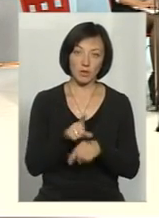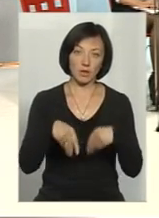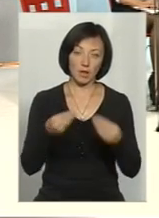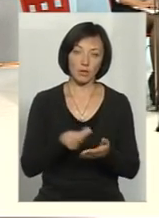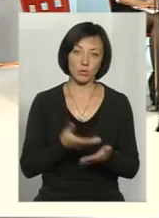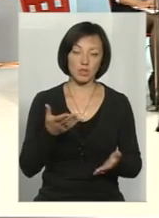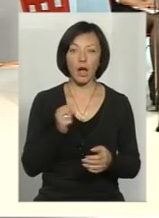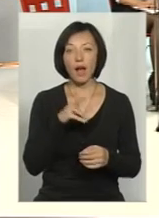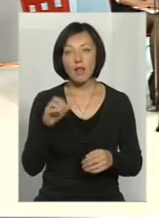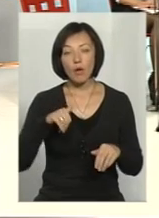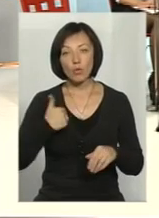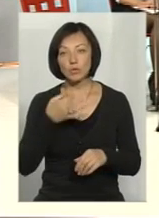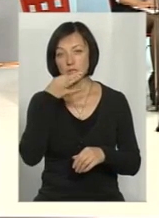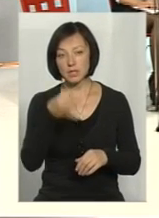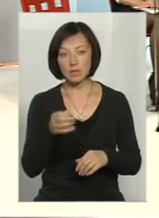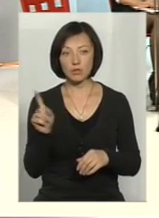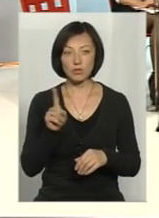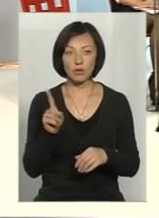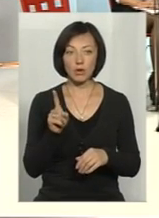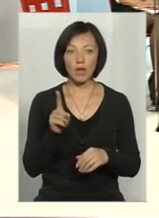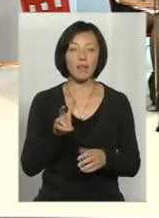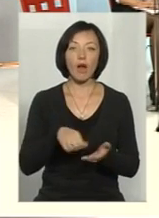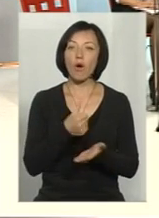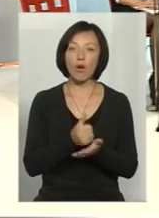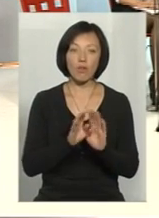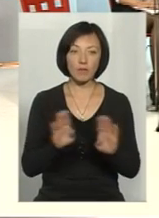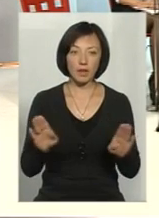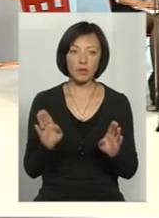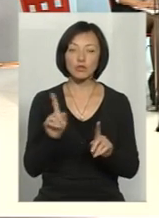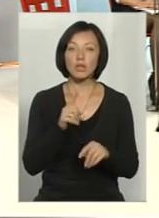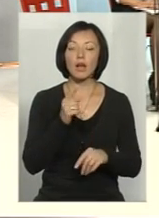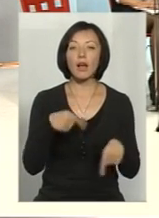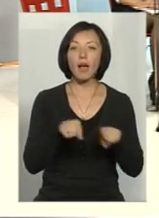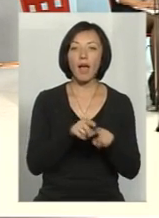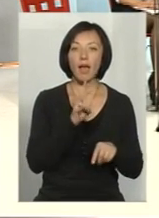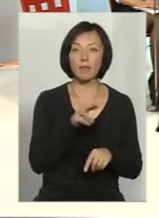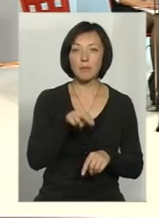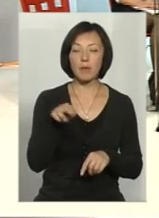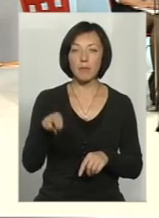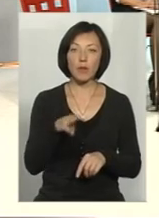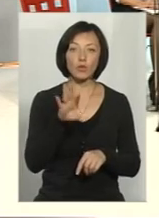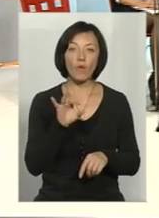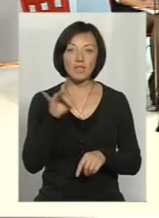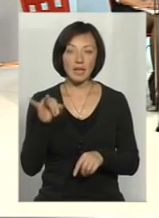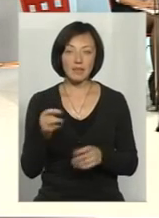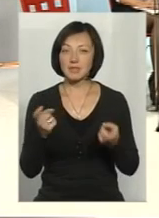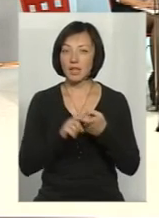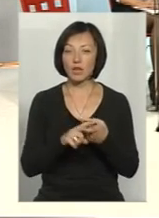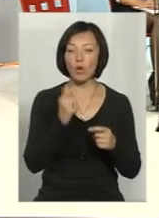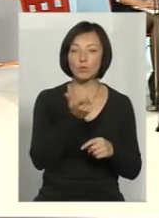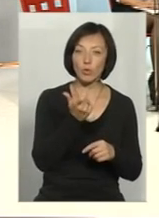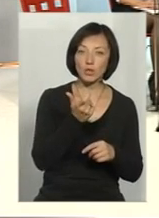дана оцінка. Але я хочу зазначити, що не то є головне. Що таке НПП Подільської ТОВТР? Це незалежно від того, це